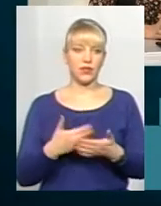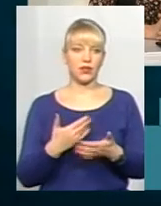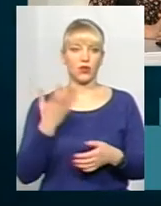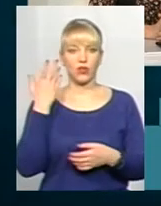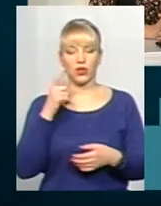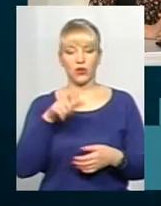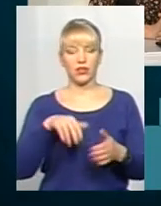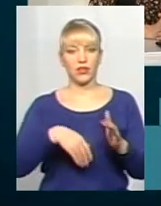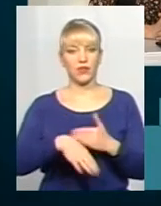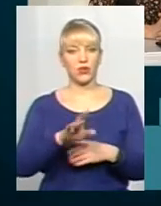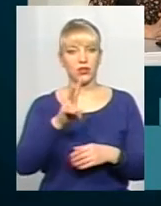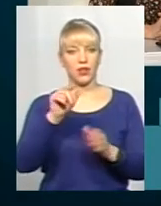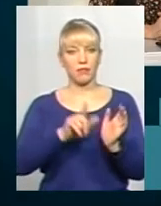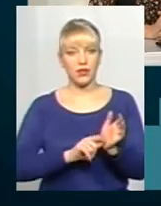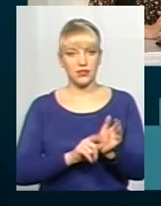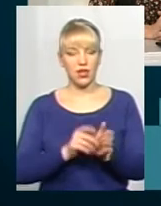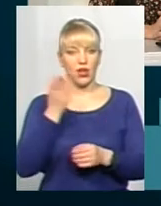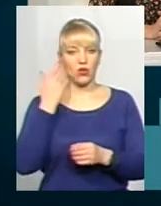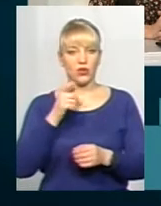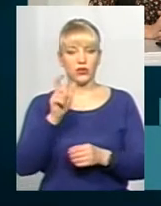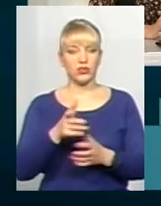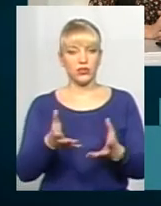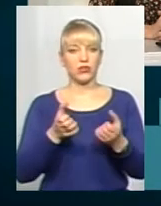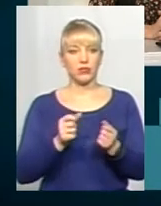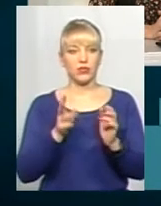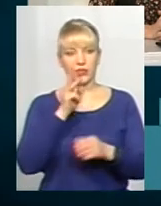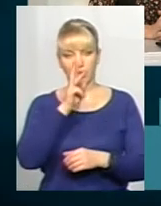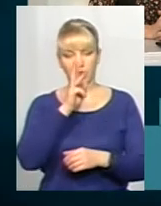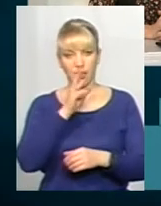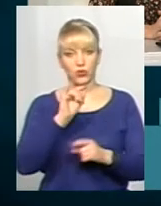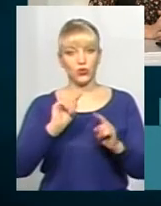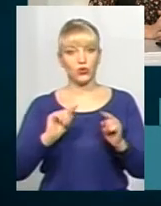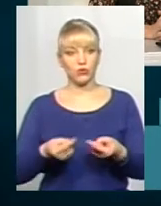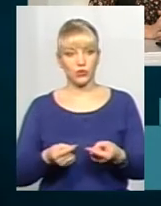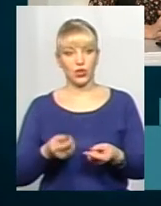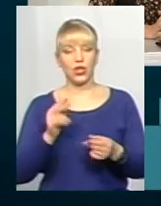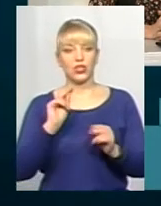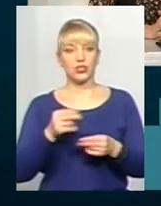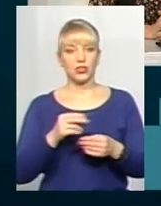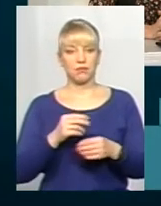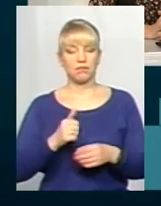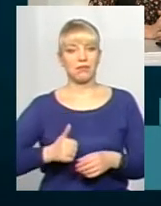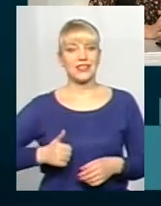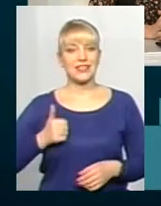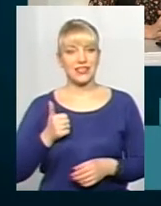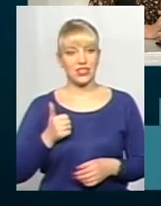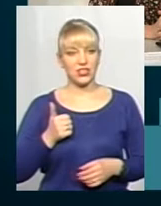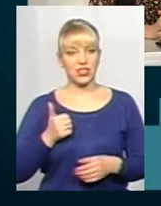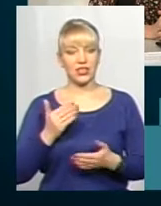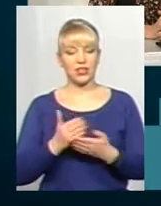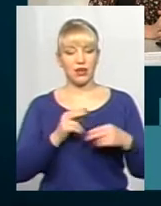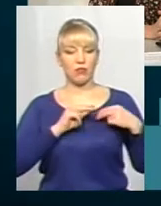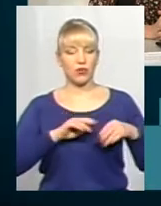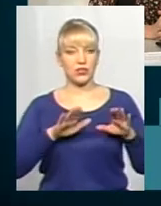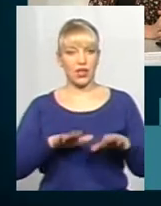виходить на пенсію, коли вона отримує зарплату. І тому, чим є престижнішою посада і